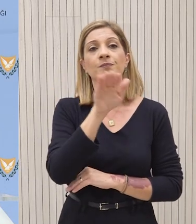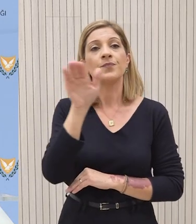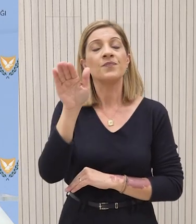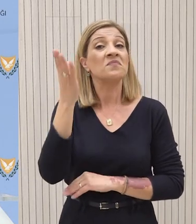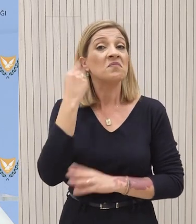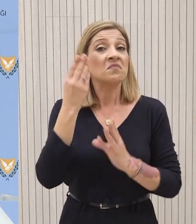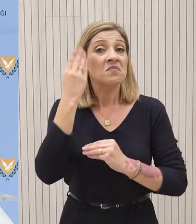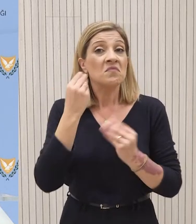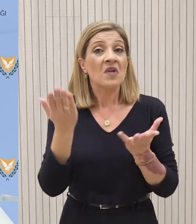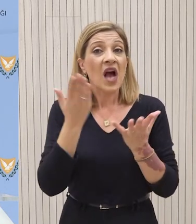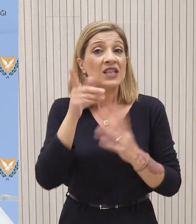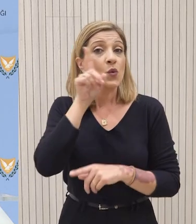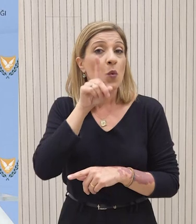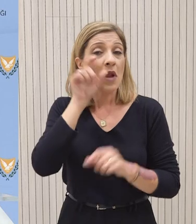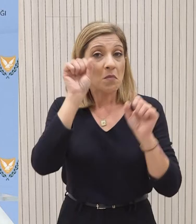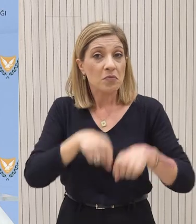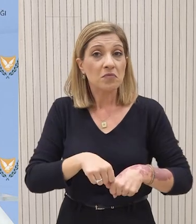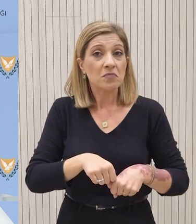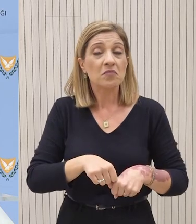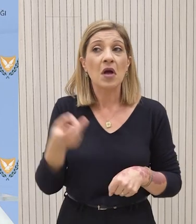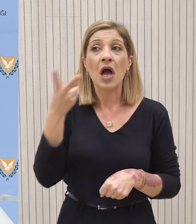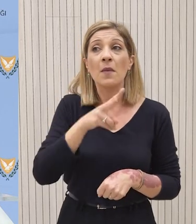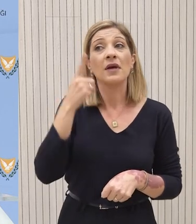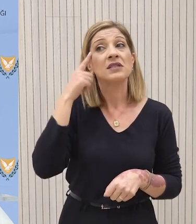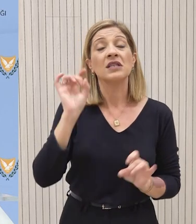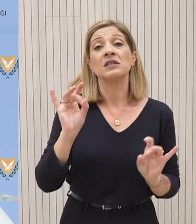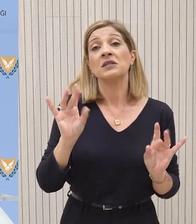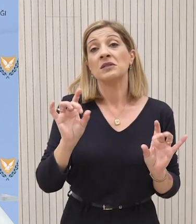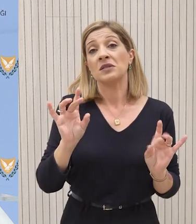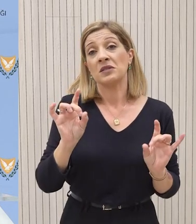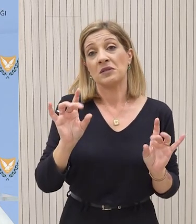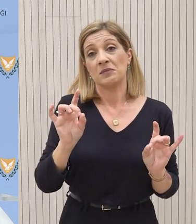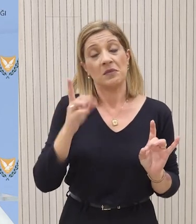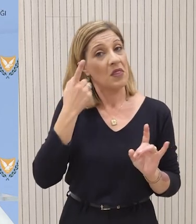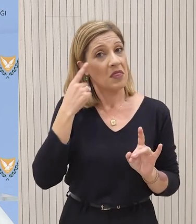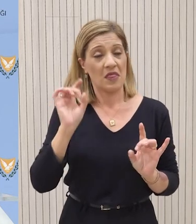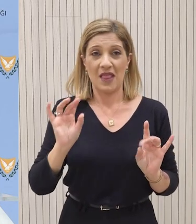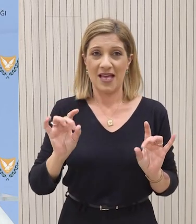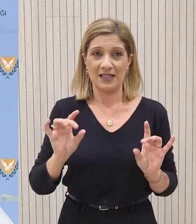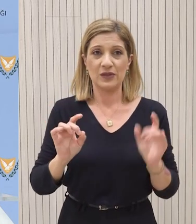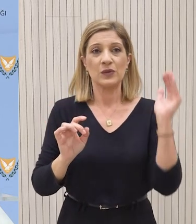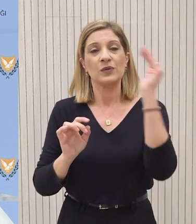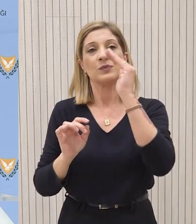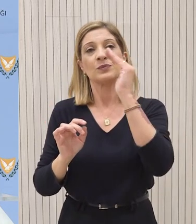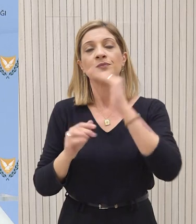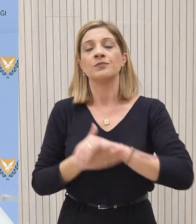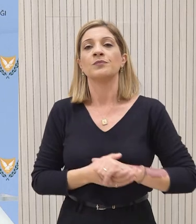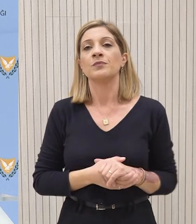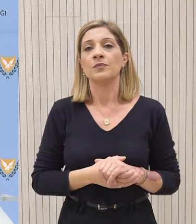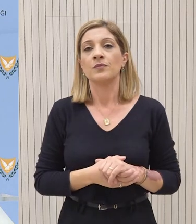υπόψη μου μέχρι στιγμής μια τέτοια εξέλιξη. Κύριε Πρόεδρε,